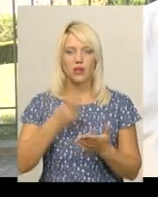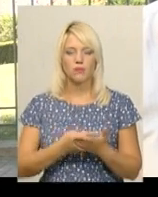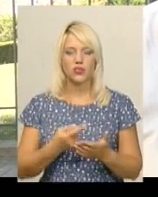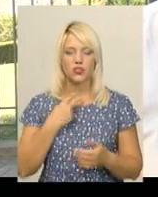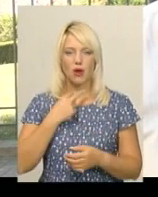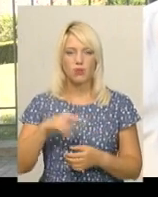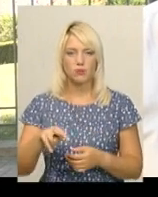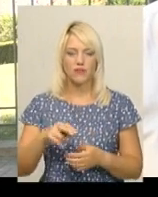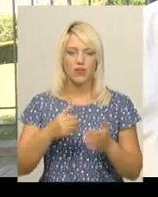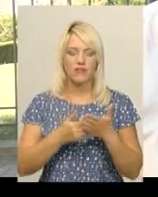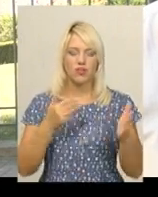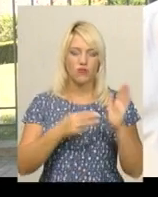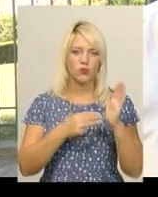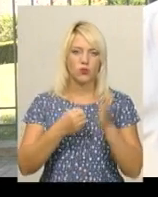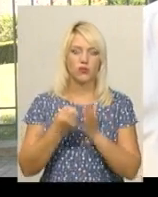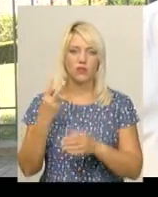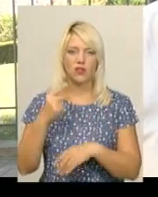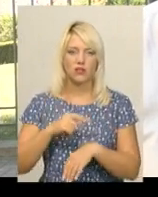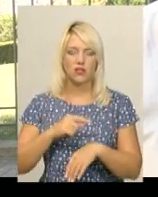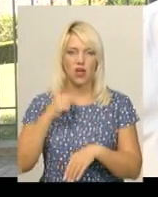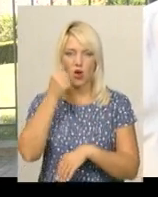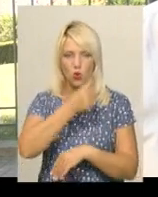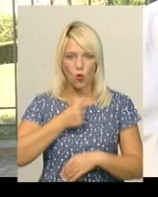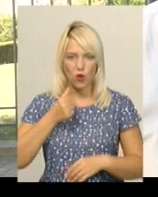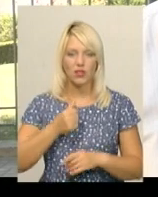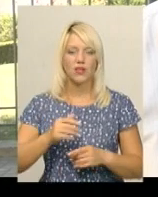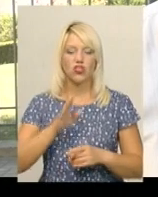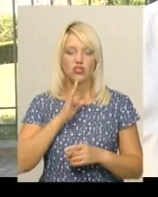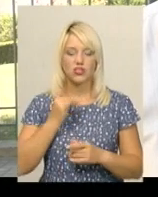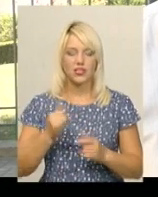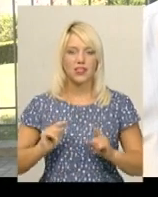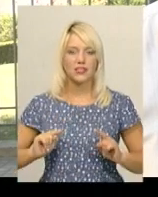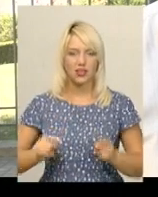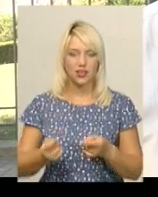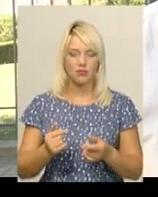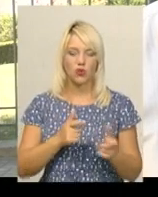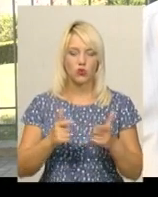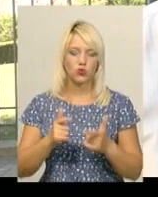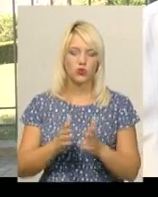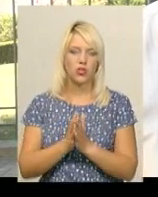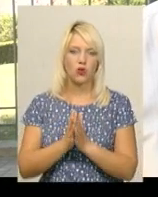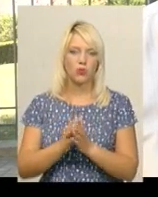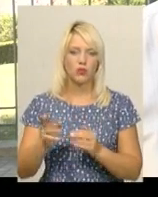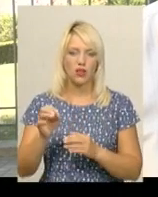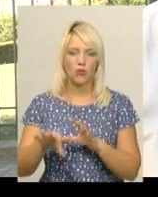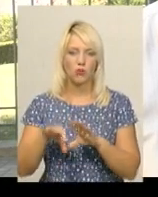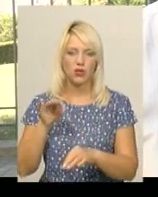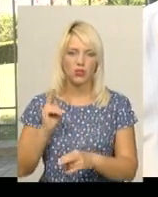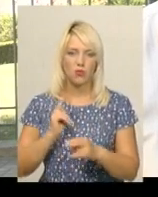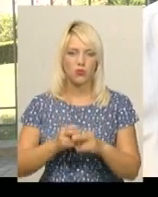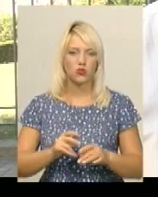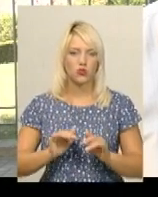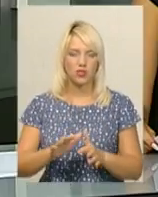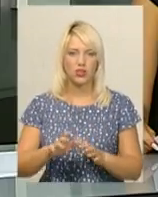позбавлення волі від 8 до 12 років. На даний час жінка затримана і готується клопотання про обрання запобіжного заходу диття під варто.